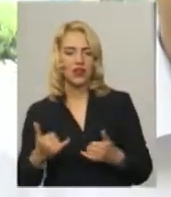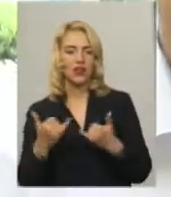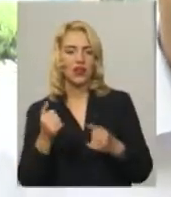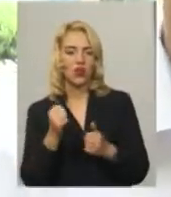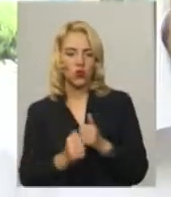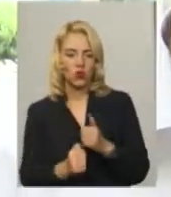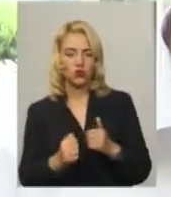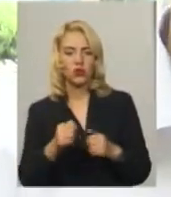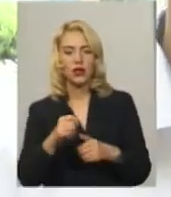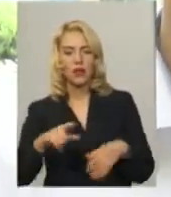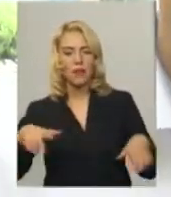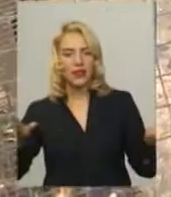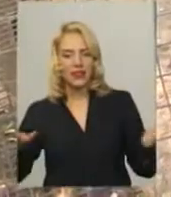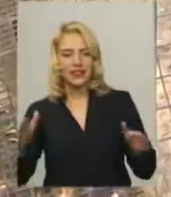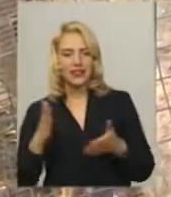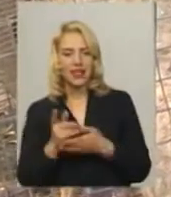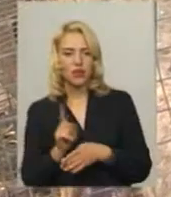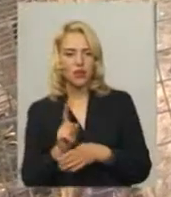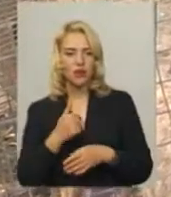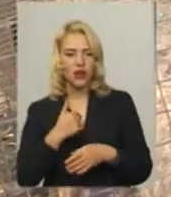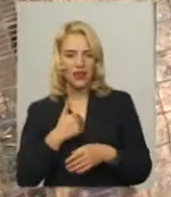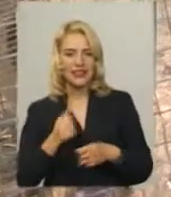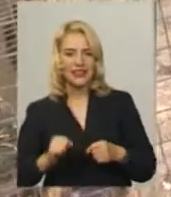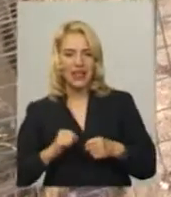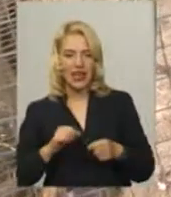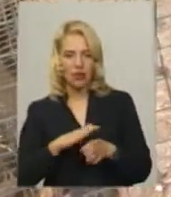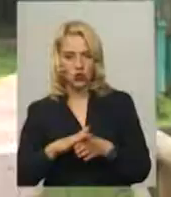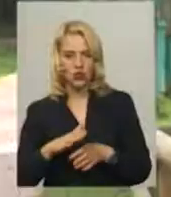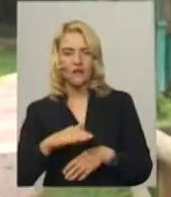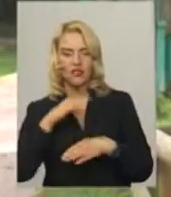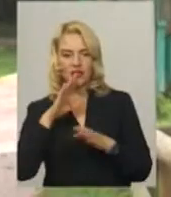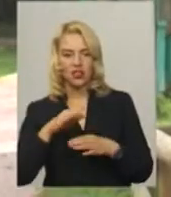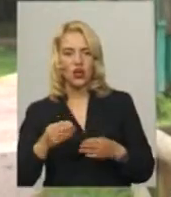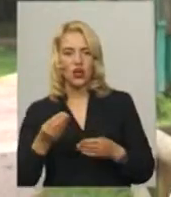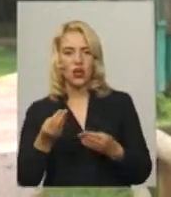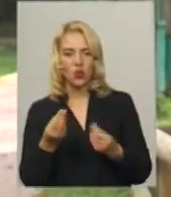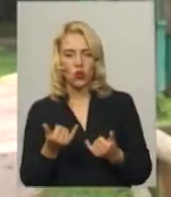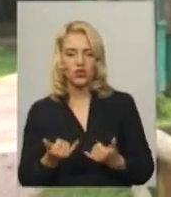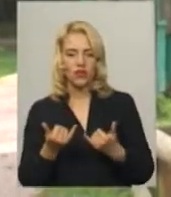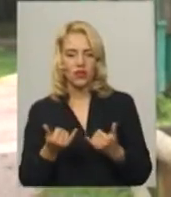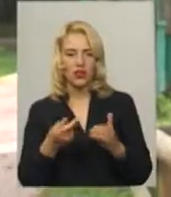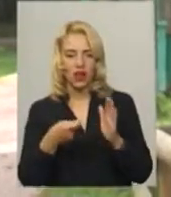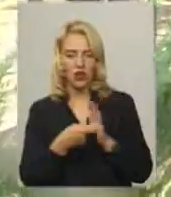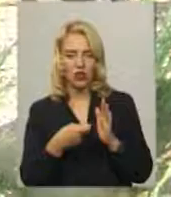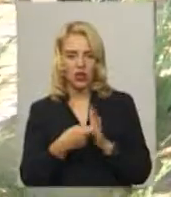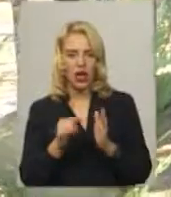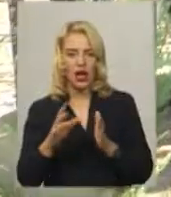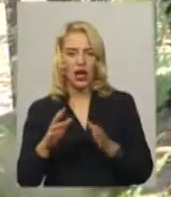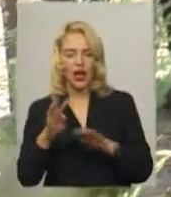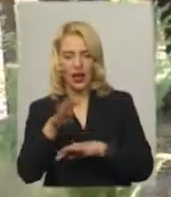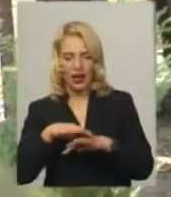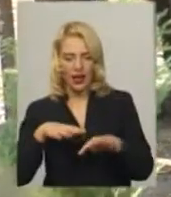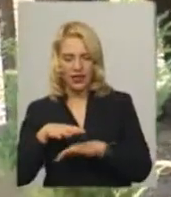стараємося дотримуватися. Вистачає коштів і на продукти для тварин, каже доглядальник Тарас Бойко. А клітки прибирають